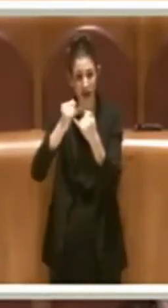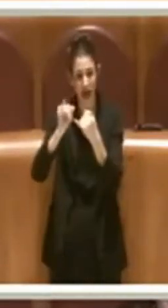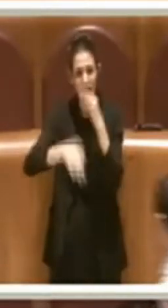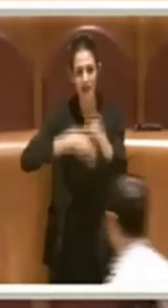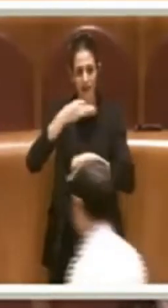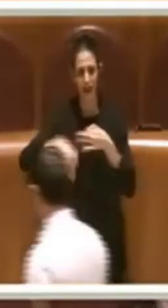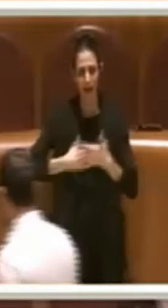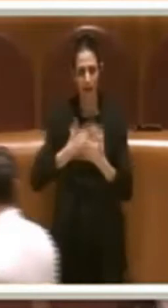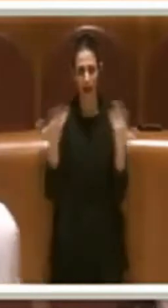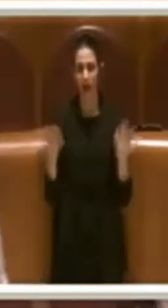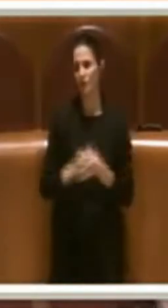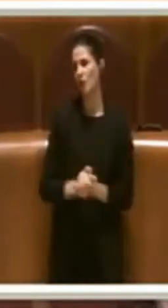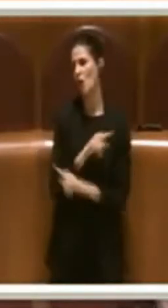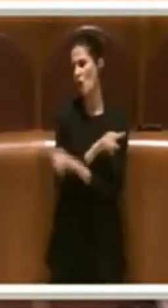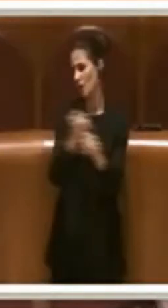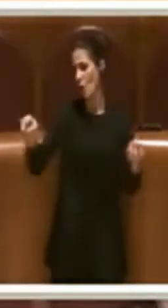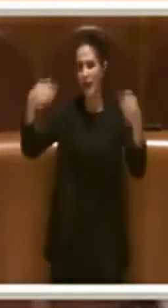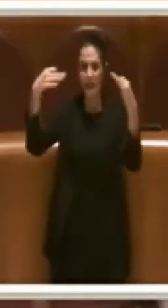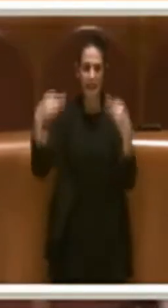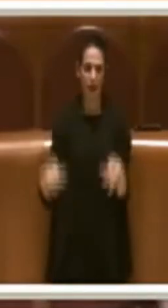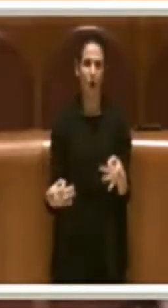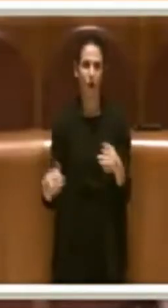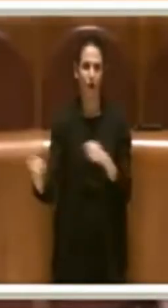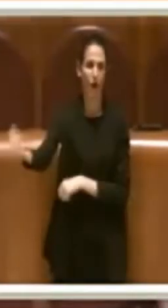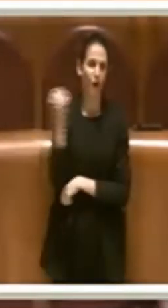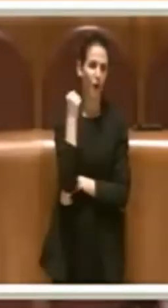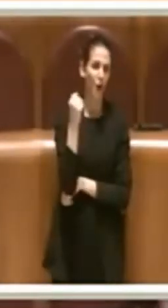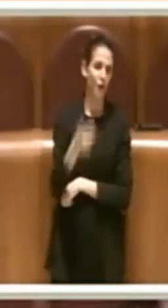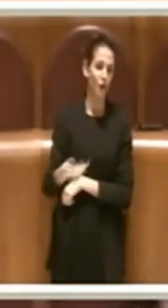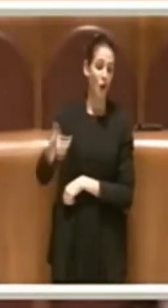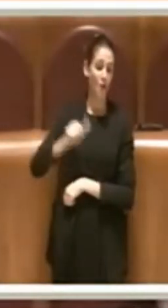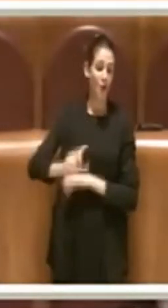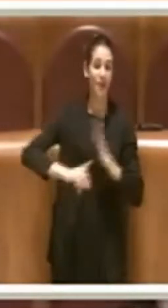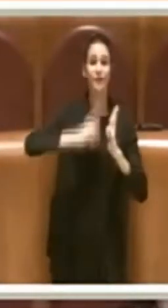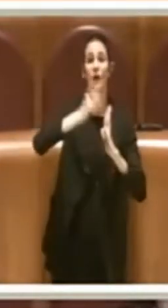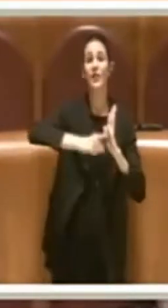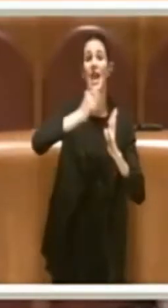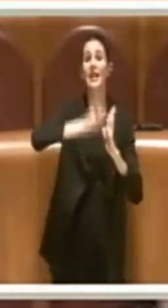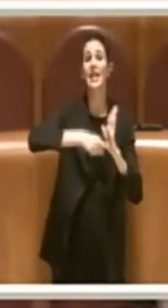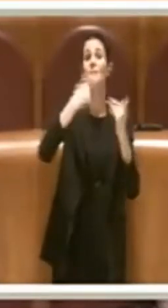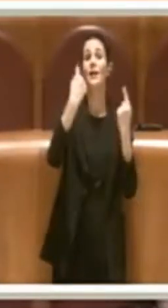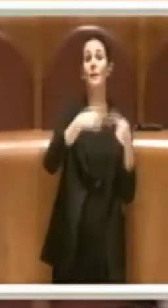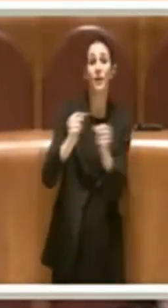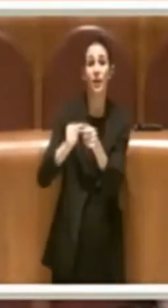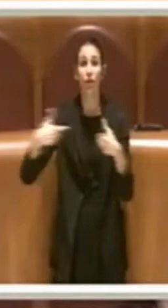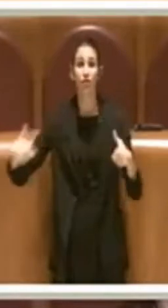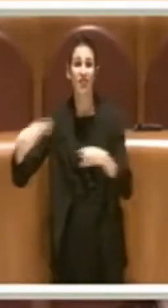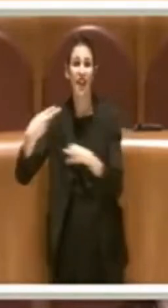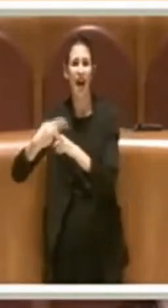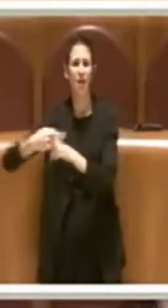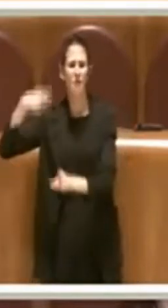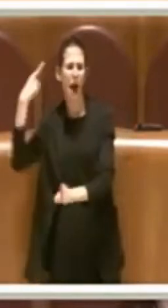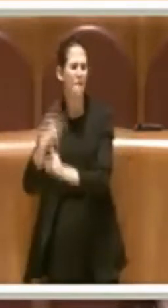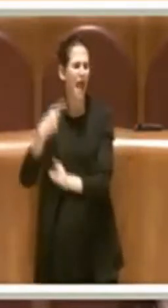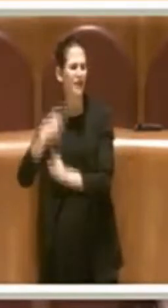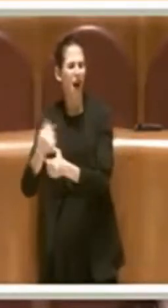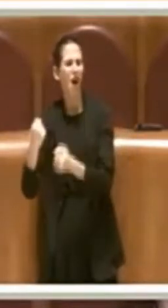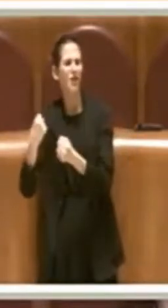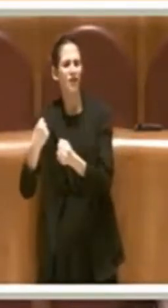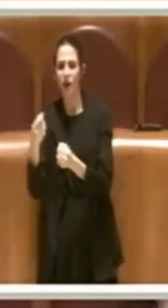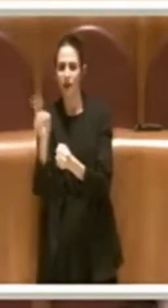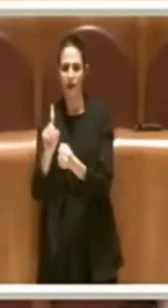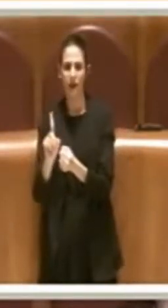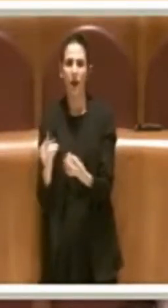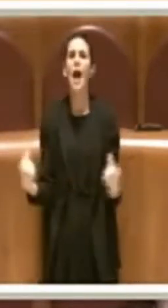Ci contesterete che questa non è una delibera essenziale per la città. Io sono contraria. La delibera è una delle delibere,